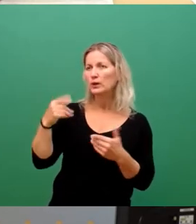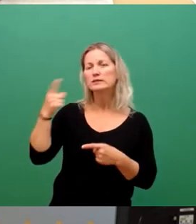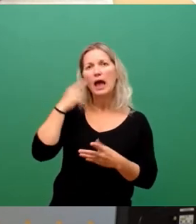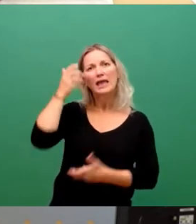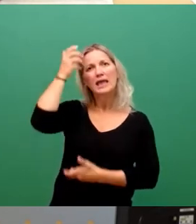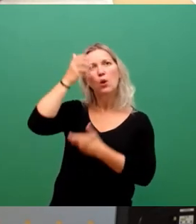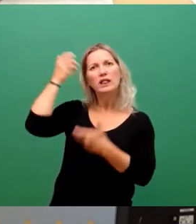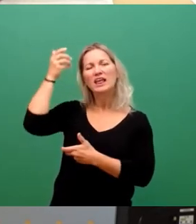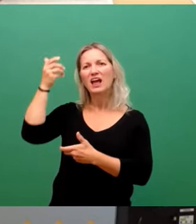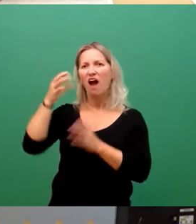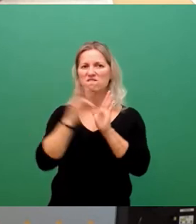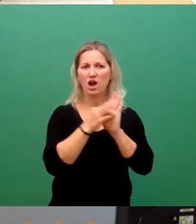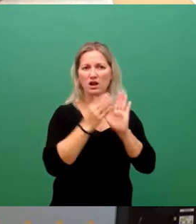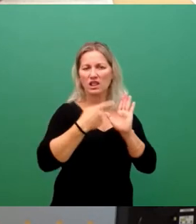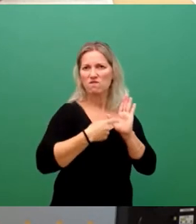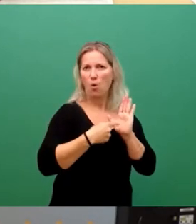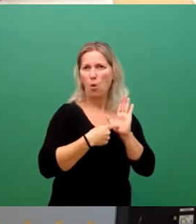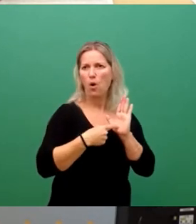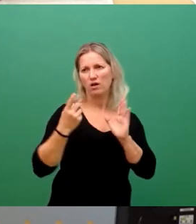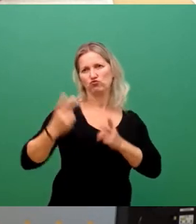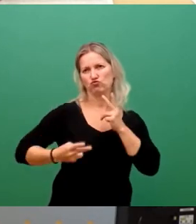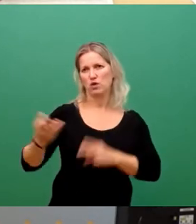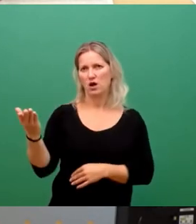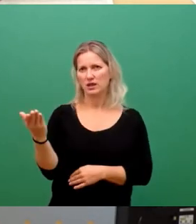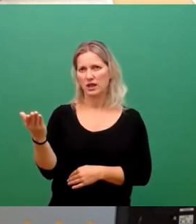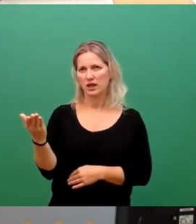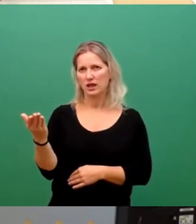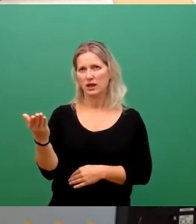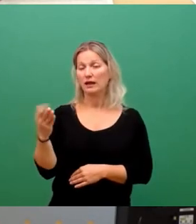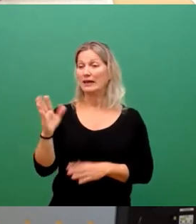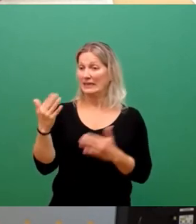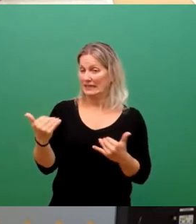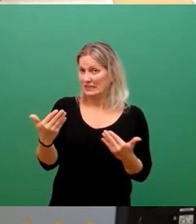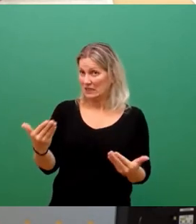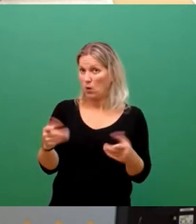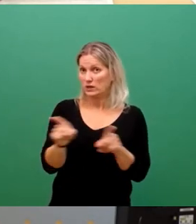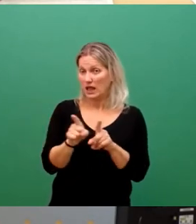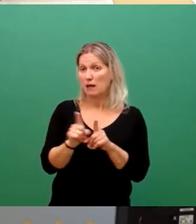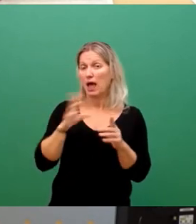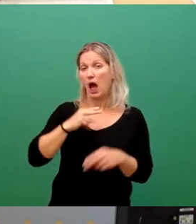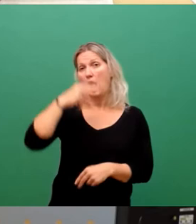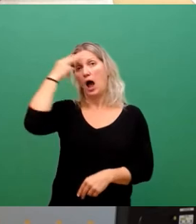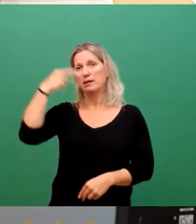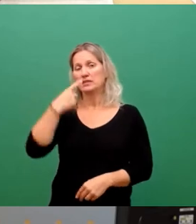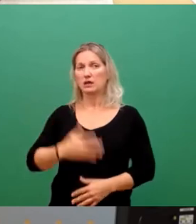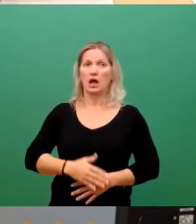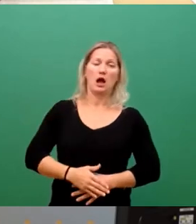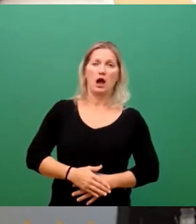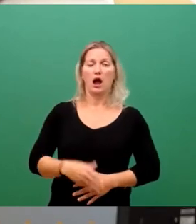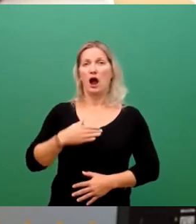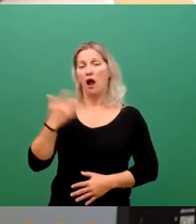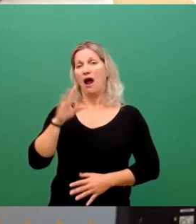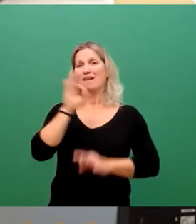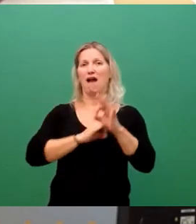Fakten. Und das finde ich halt sehr, sehr bedauerlich. Und genau an dem Punkt stehen wir jetzt wieder auch, wenn der Herr Habeck sich hinstellt und sagt, wir fahren Kernkraftwerke in